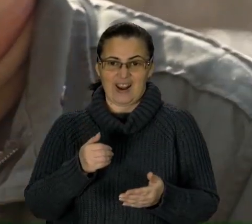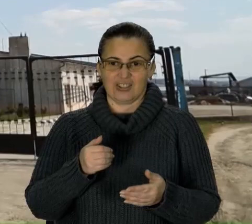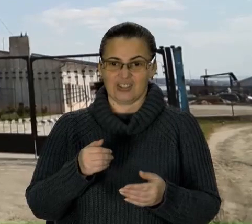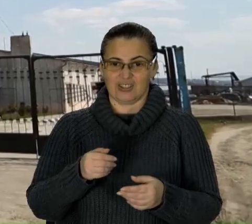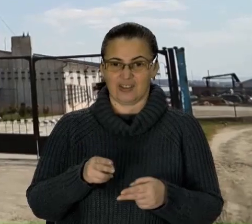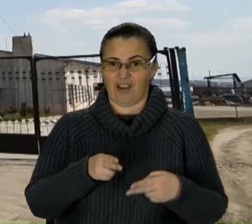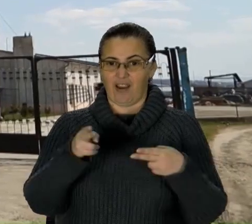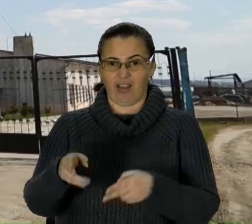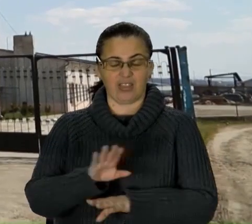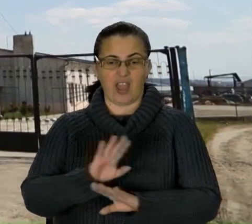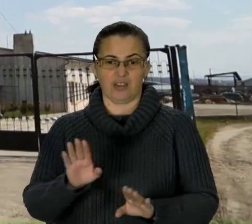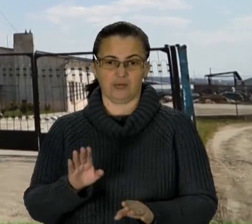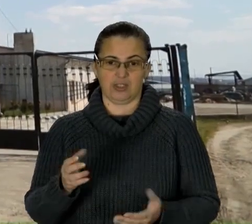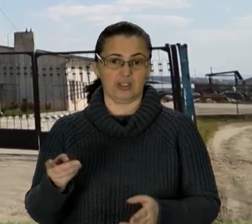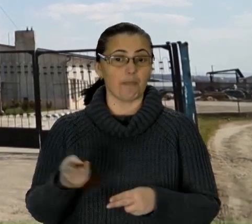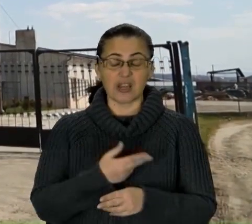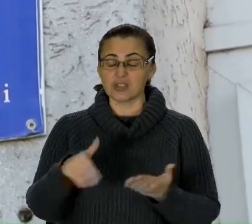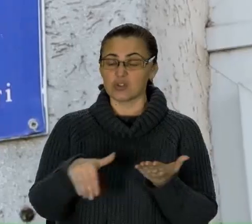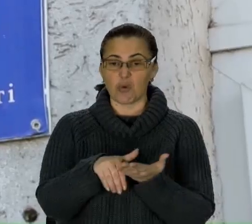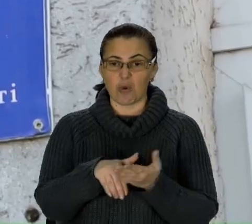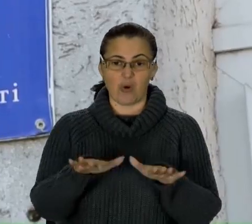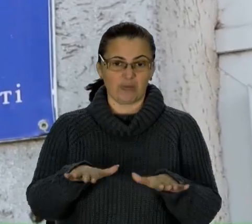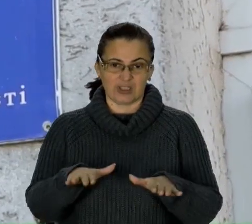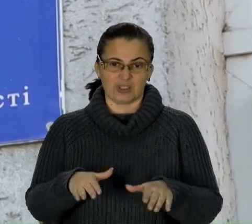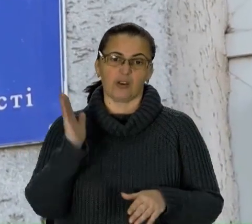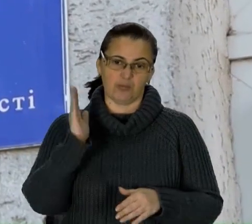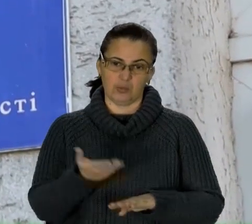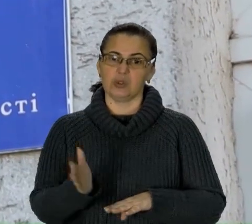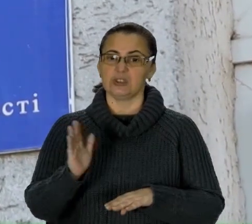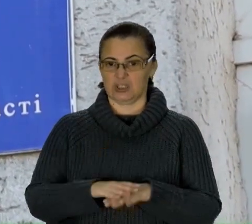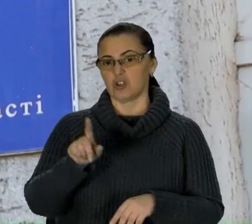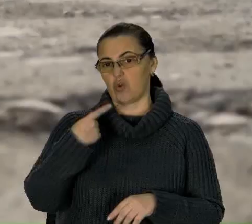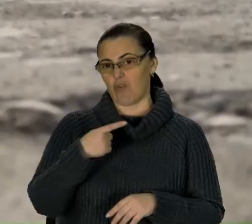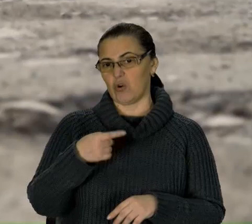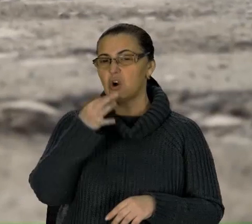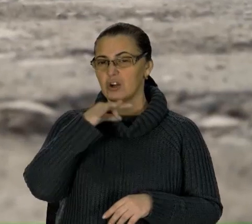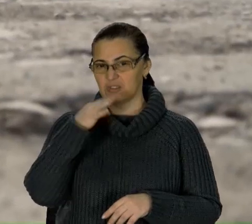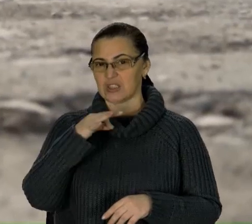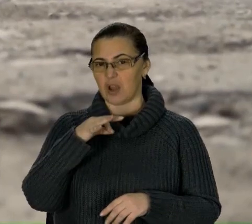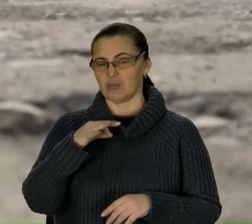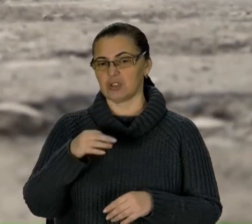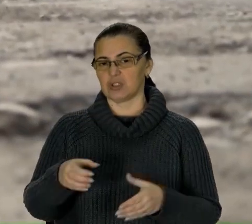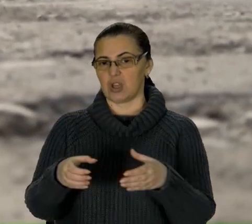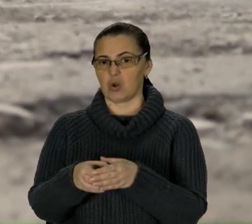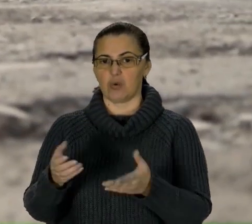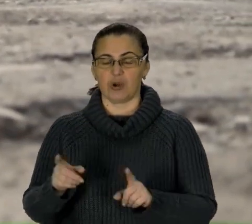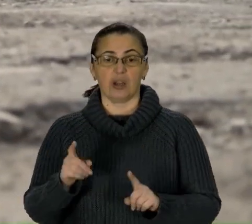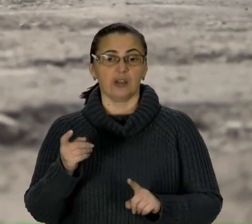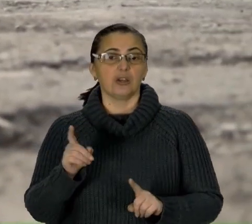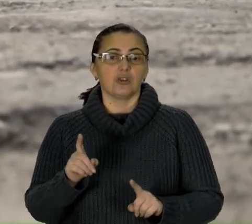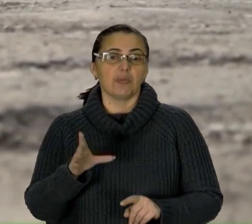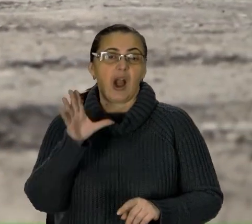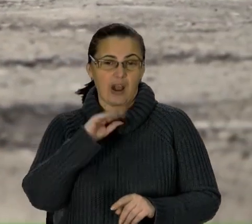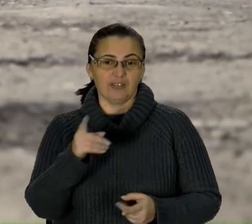10 хвилин. Без допомоги місцевих пожежників буде кепсько, кажуть і самбірські ДСНСники, аби встигли. Якість сільського асфальту